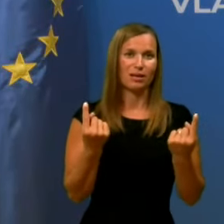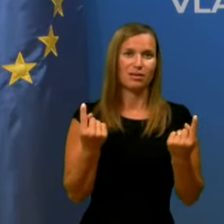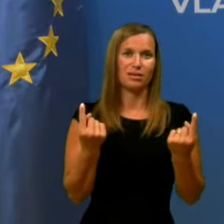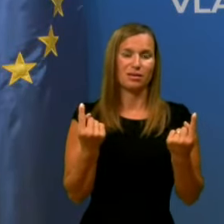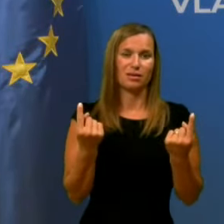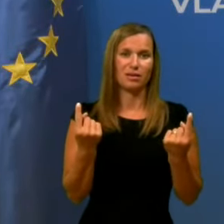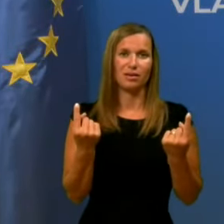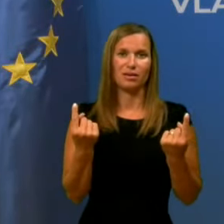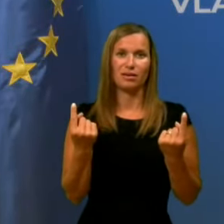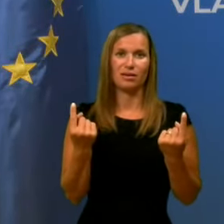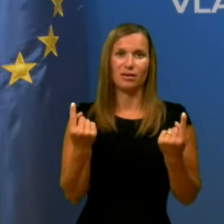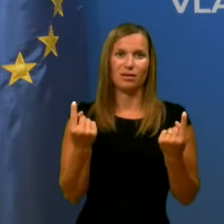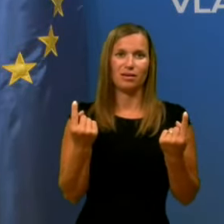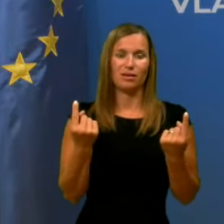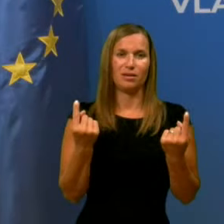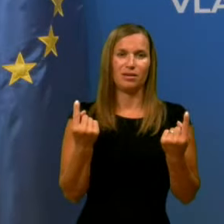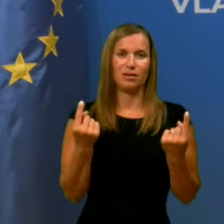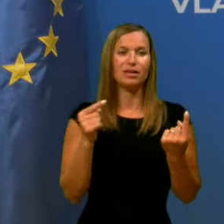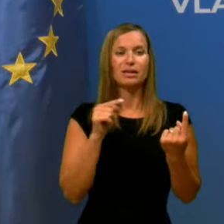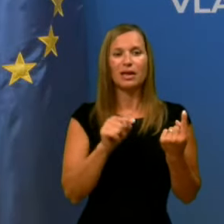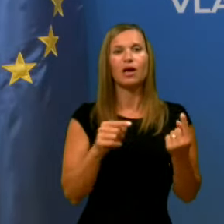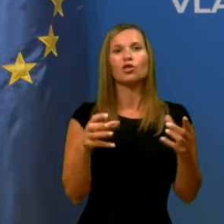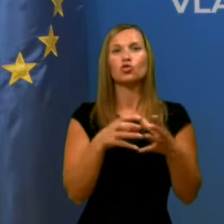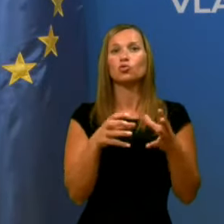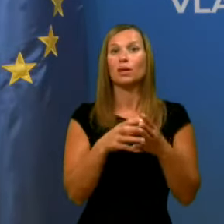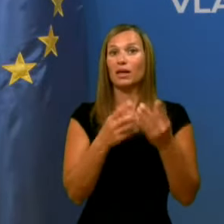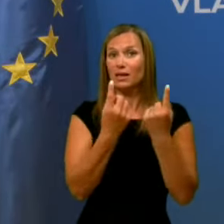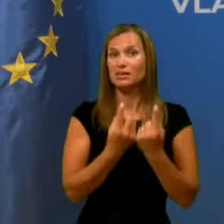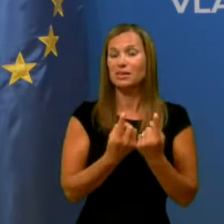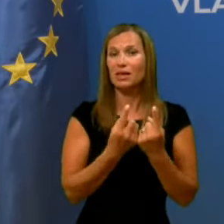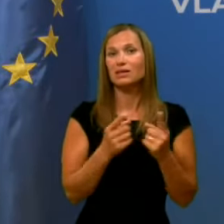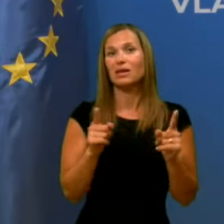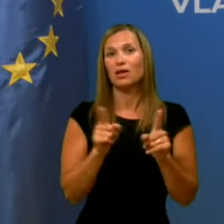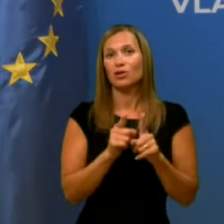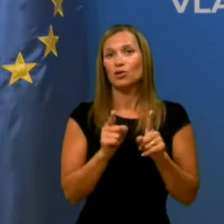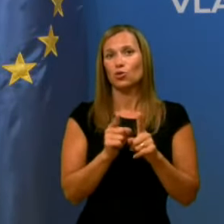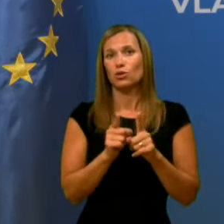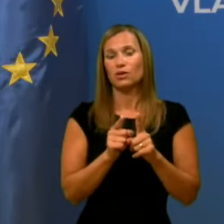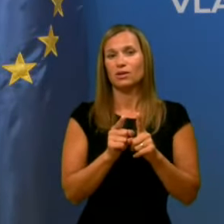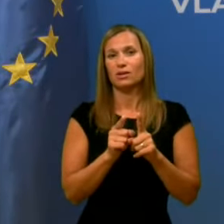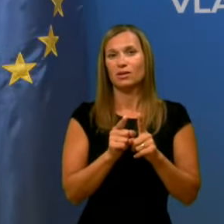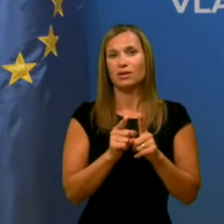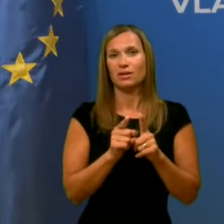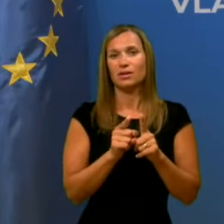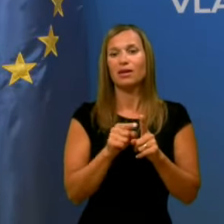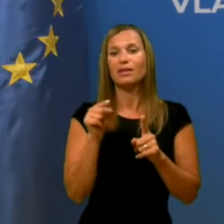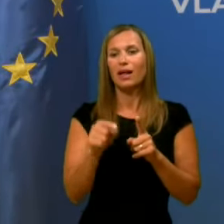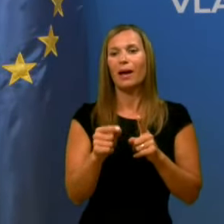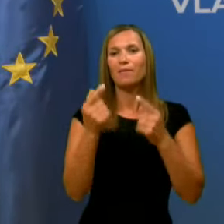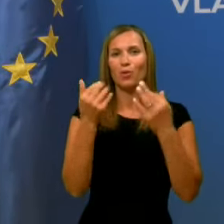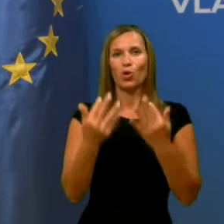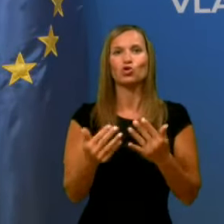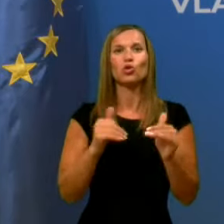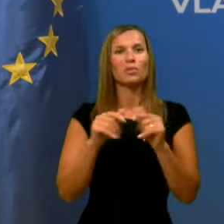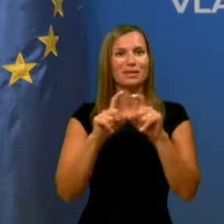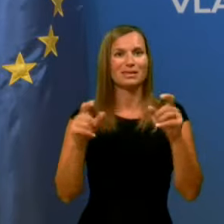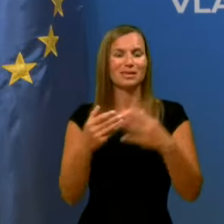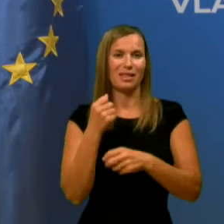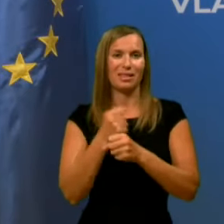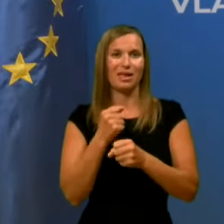tega družbenega stanja, tudi pri proračunu ministrstva za delo lahko primerno